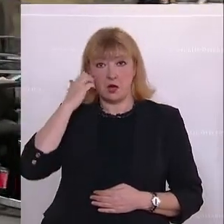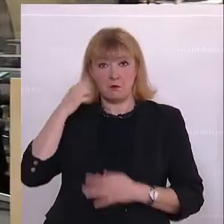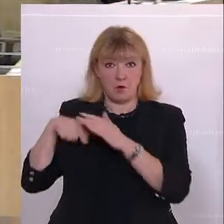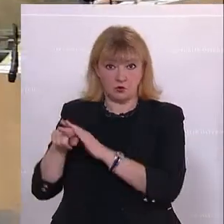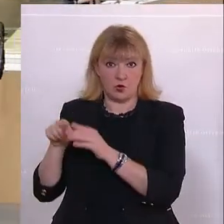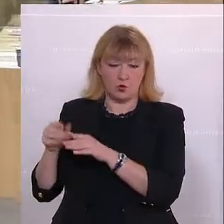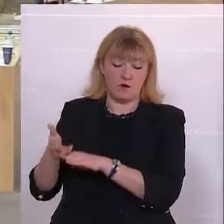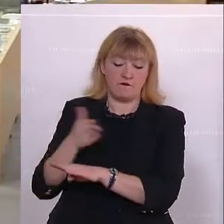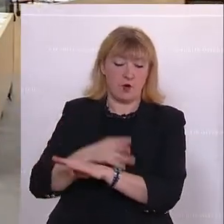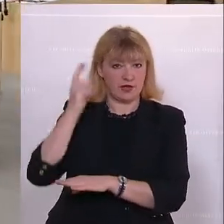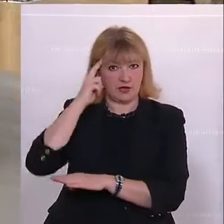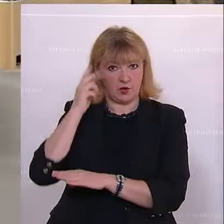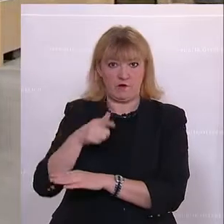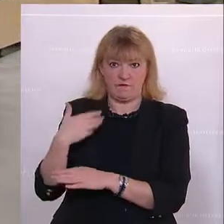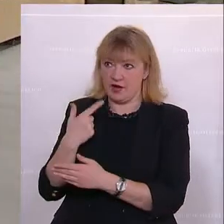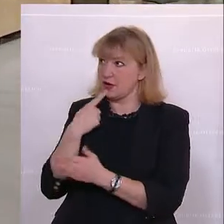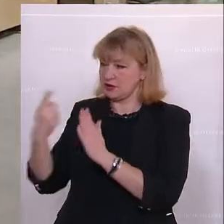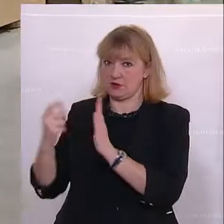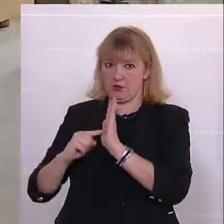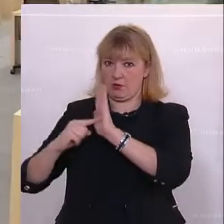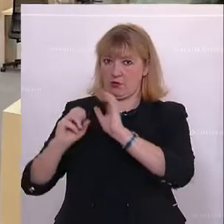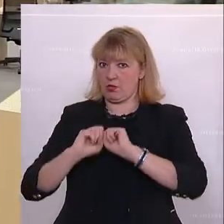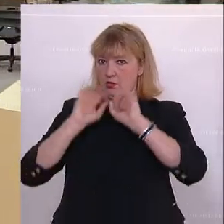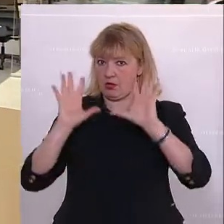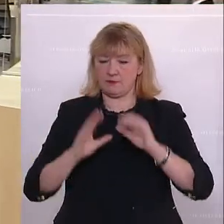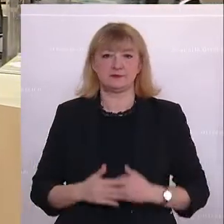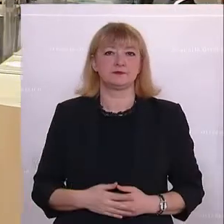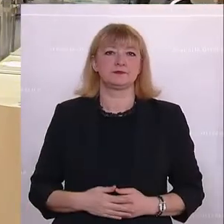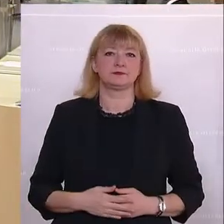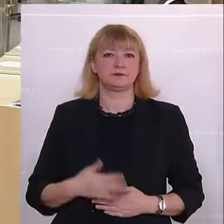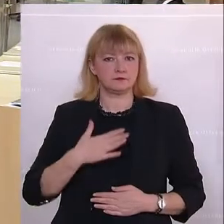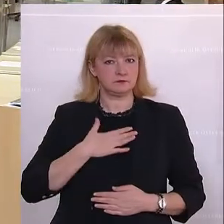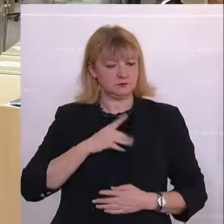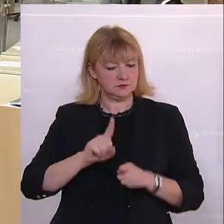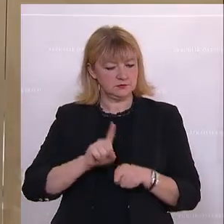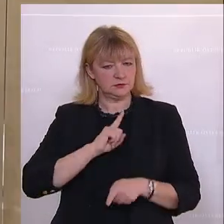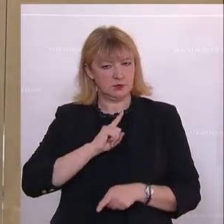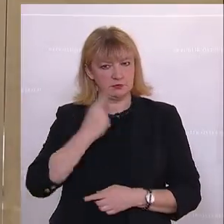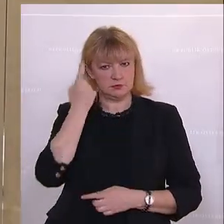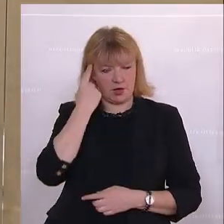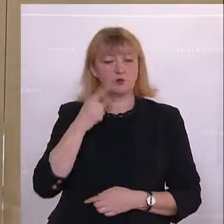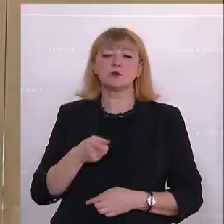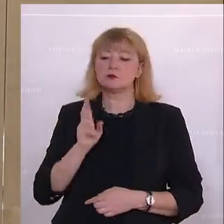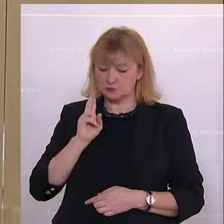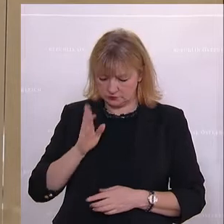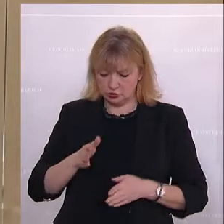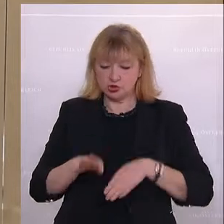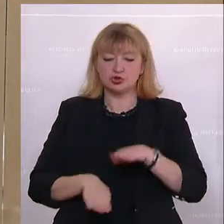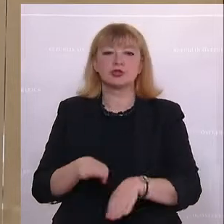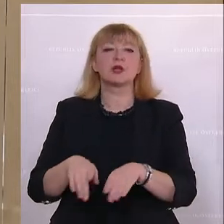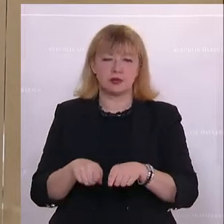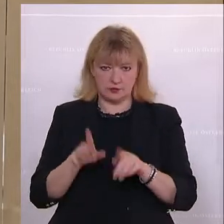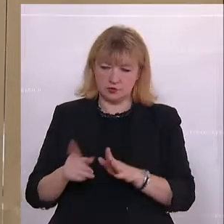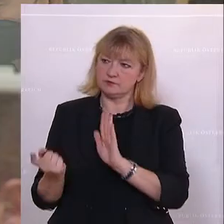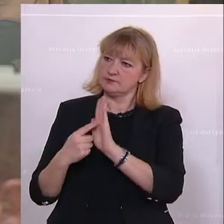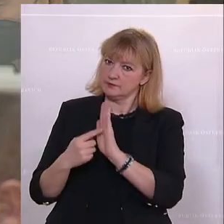zuvor in Kiew klar zum Ausdruck gebracht. Und ich sehe es auch als einen Schritt in diese Richtung zum Dialog zu drängen,